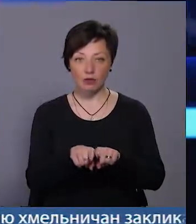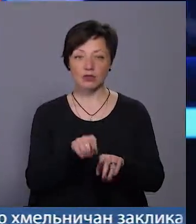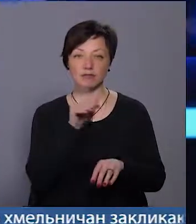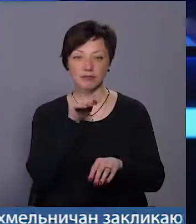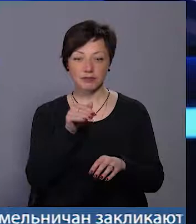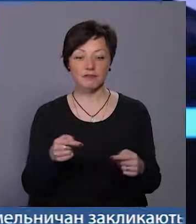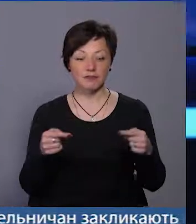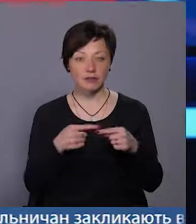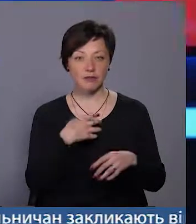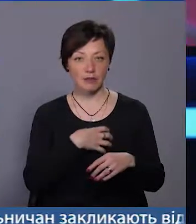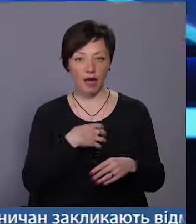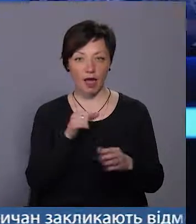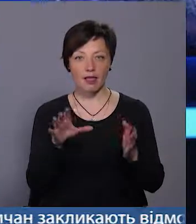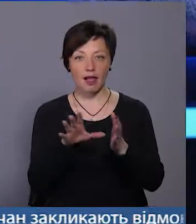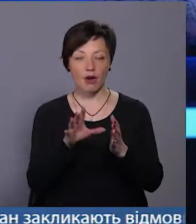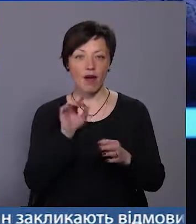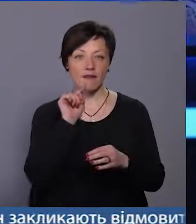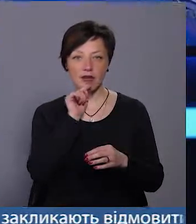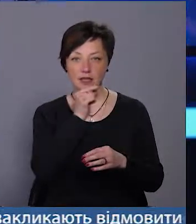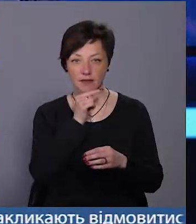пріоритетні енергоефективні кроки.